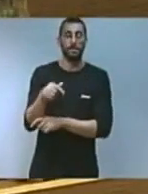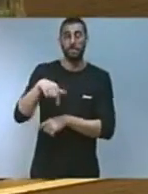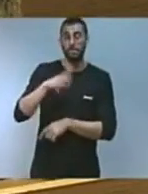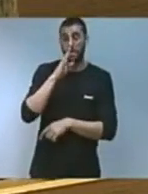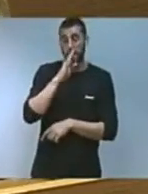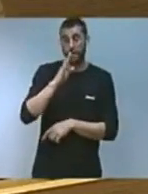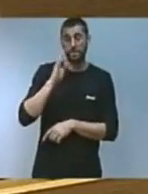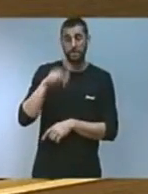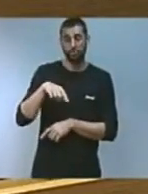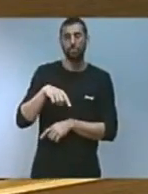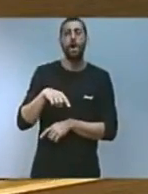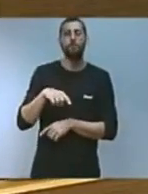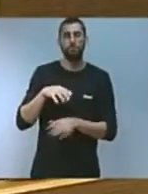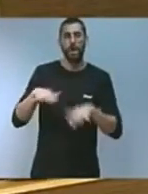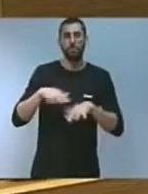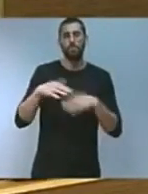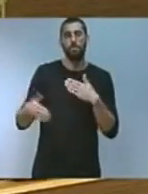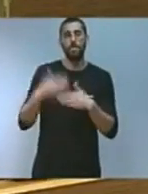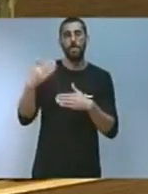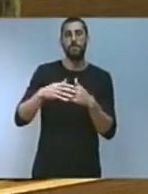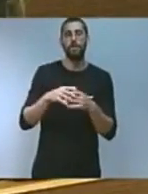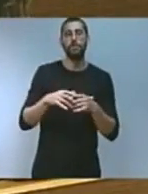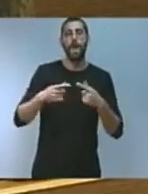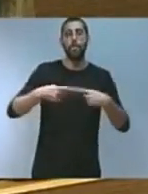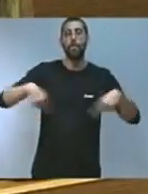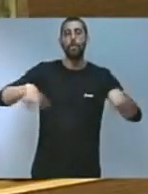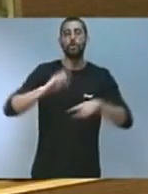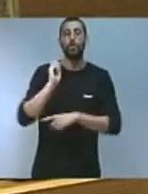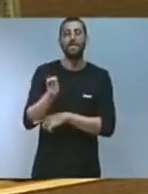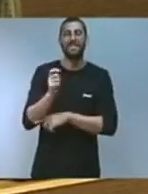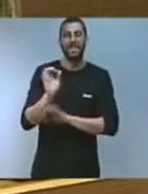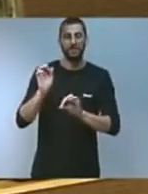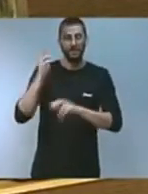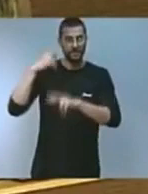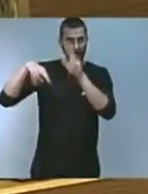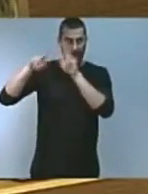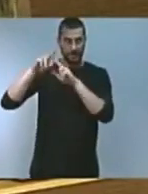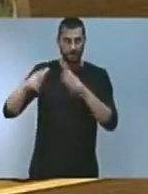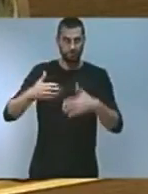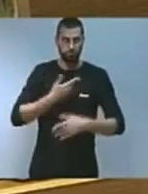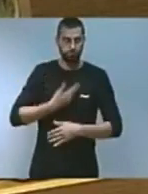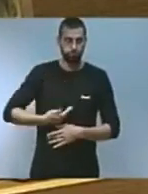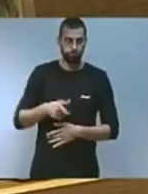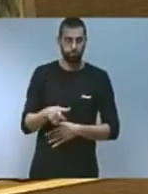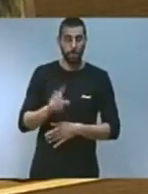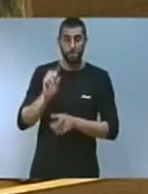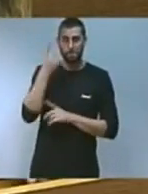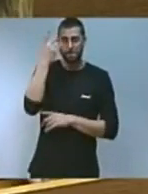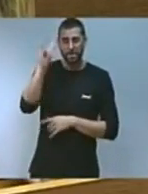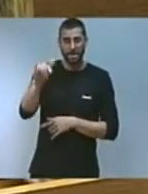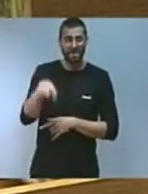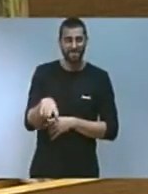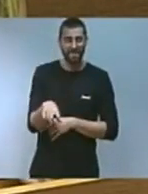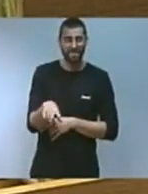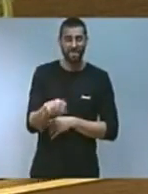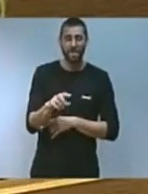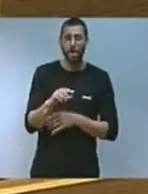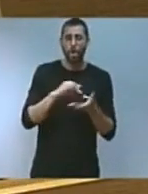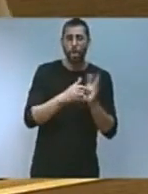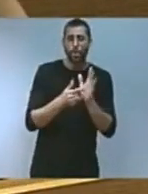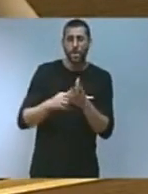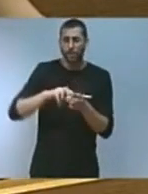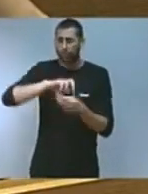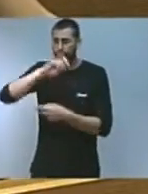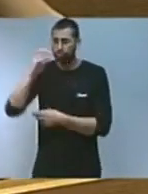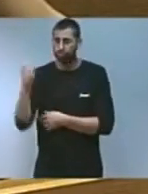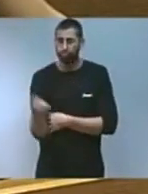modernització als ports pesquers de la Generalitat han suposat executar per primera vegada un gran nombre de projectes que les cofradies de